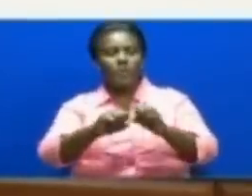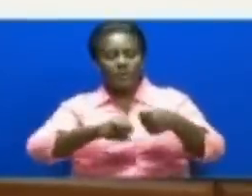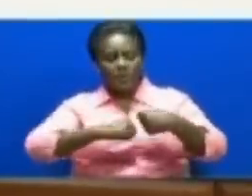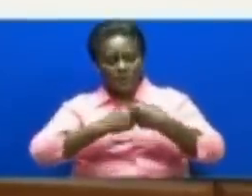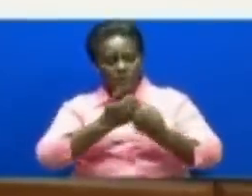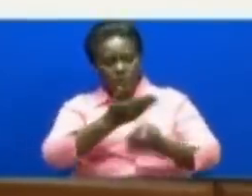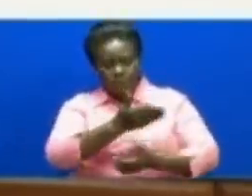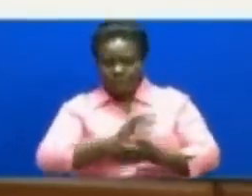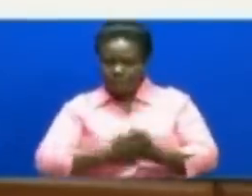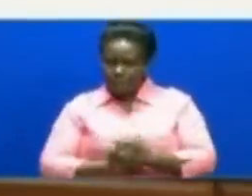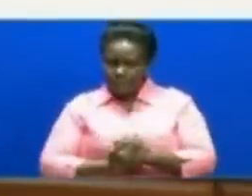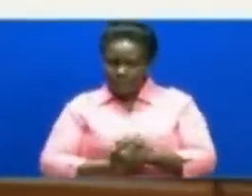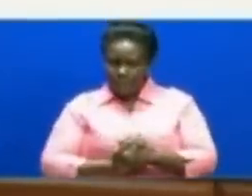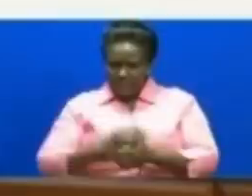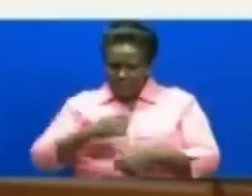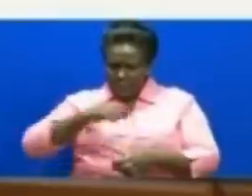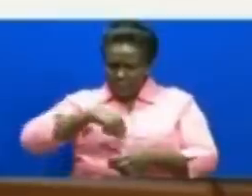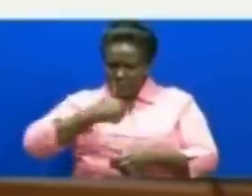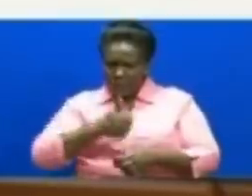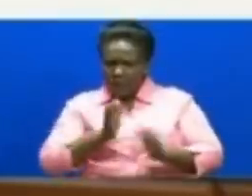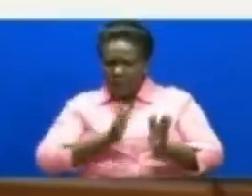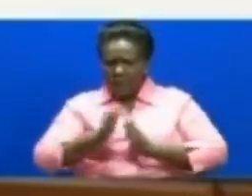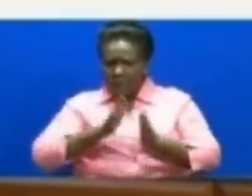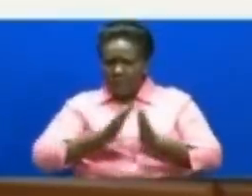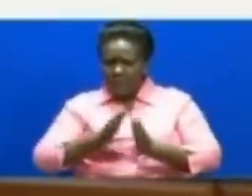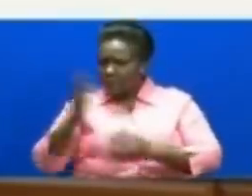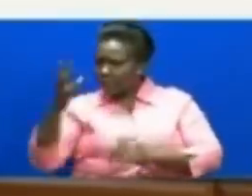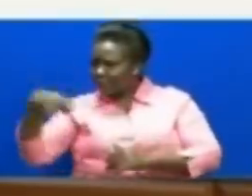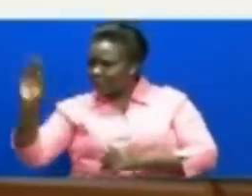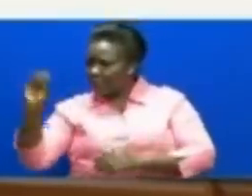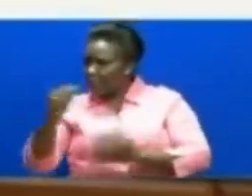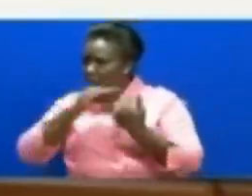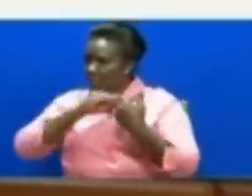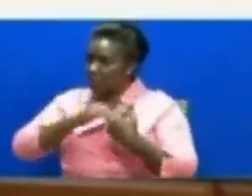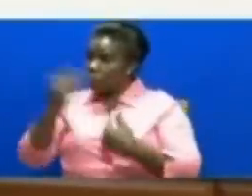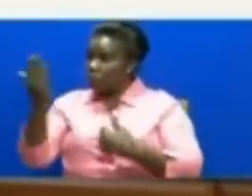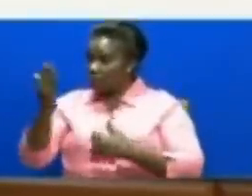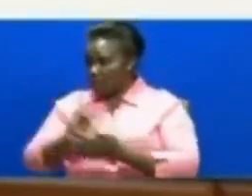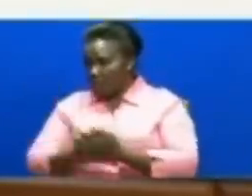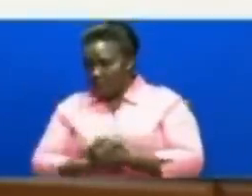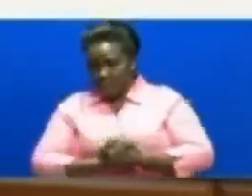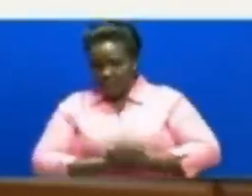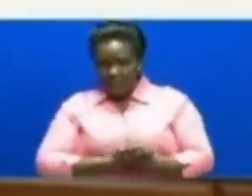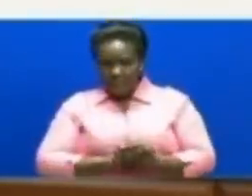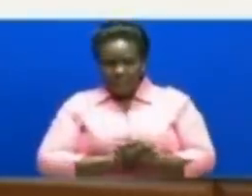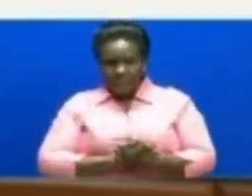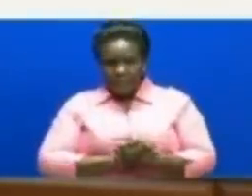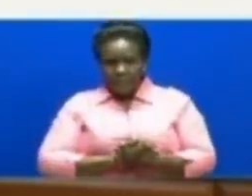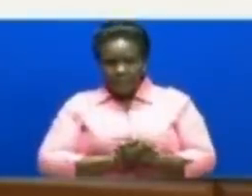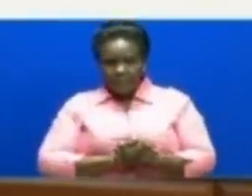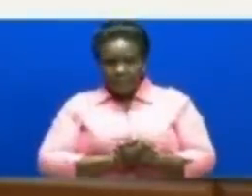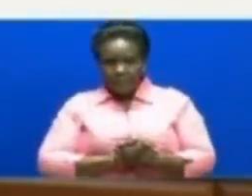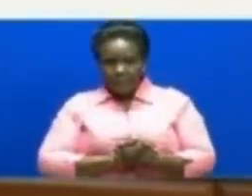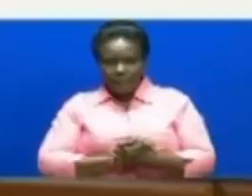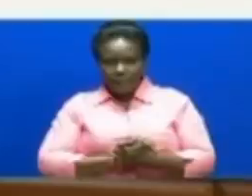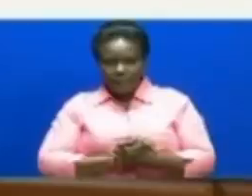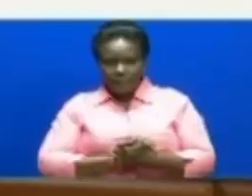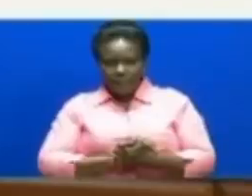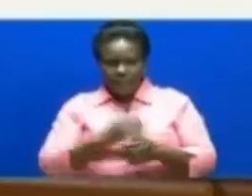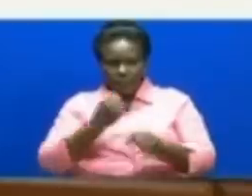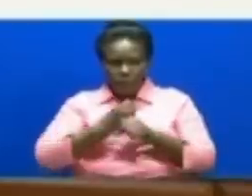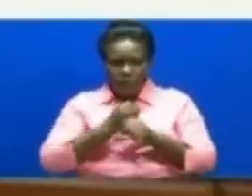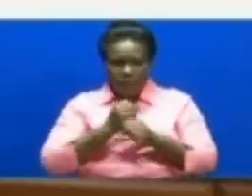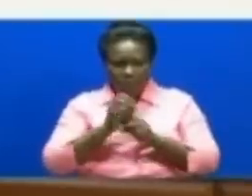wakioomba kuja nilikuwa na jiandaha kutoka kuenda kwa jimajukumu mengine Nilikuwa na miadi inje office Basi tumekuwa na mawasiriano